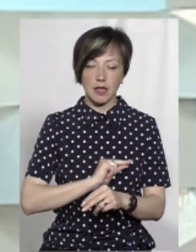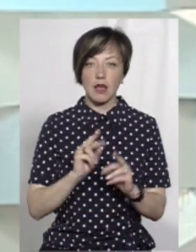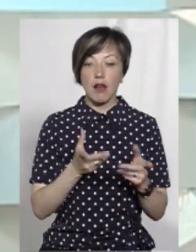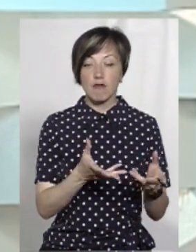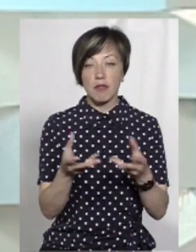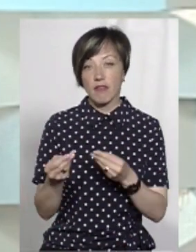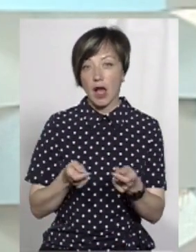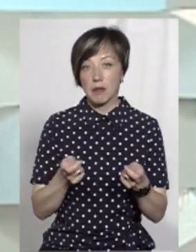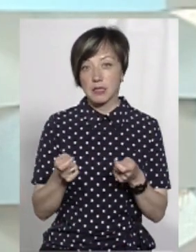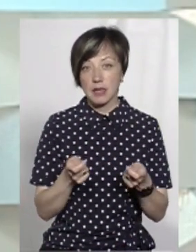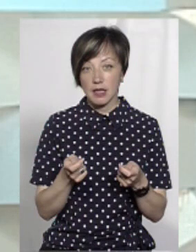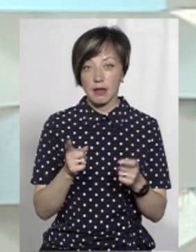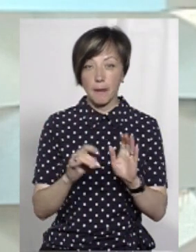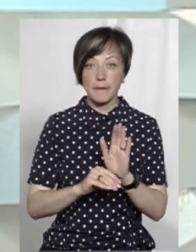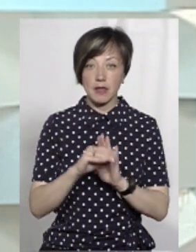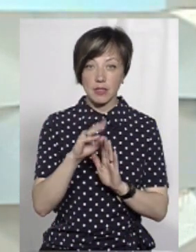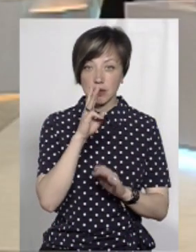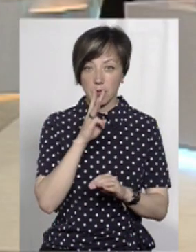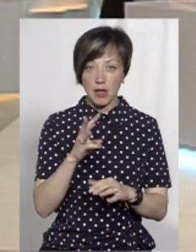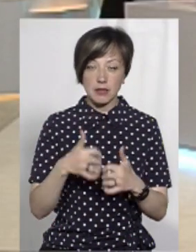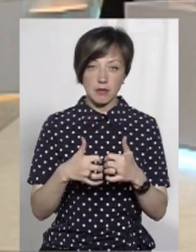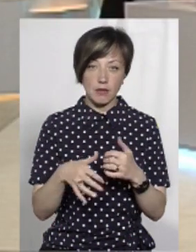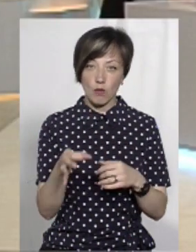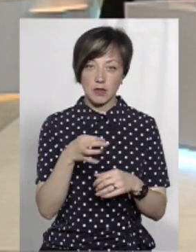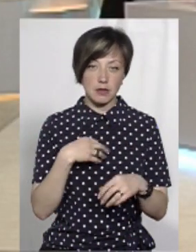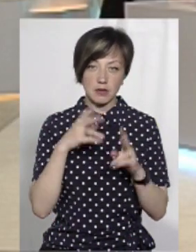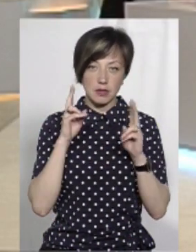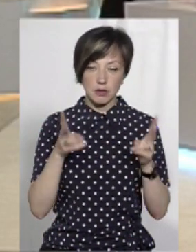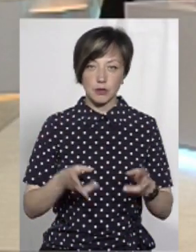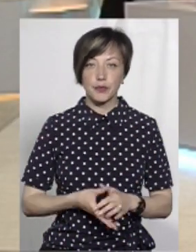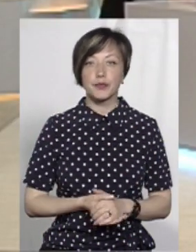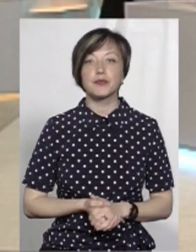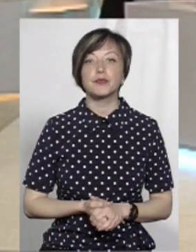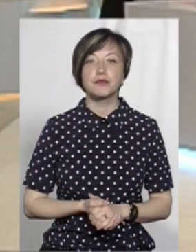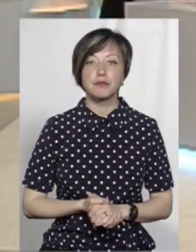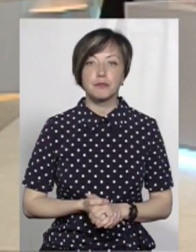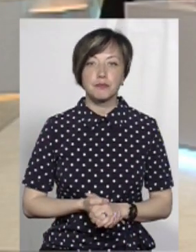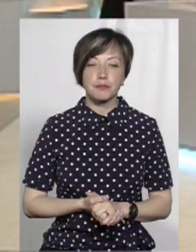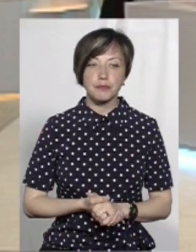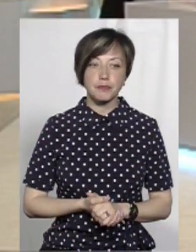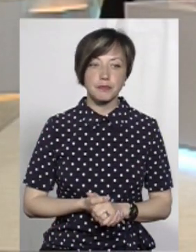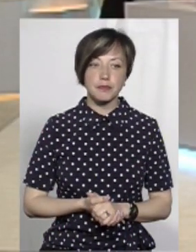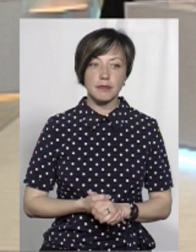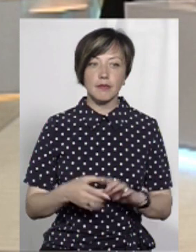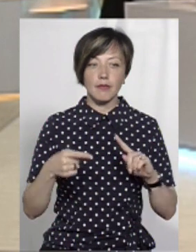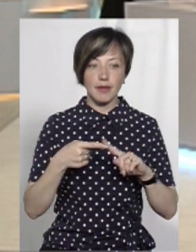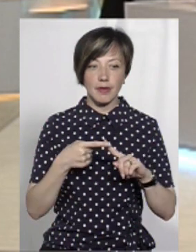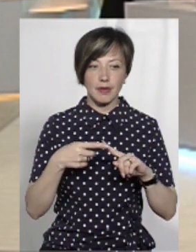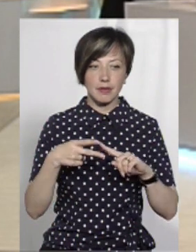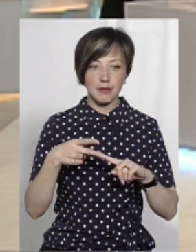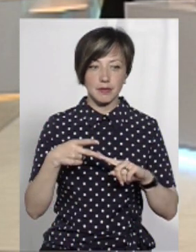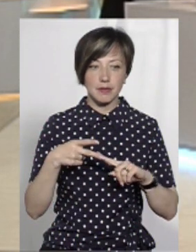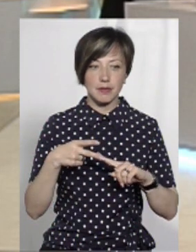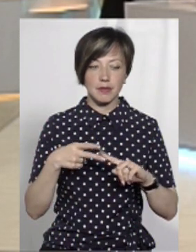як впливає тут адміністрація на підвищення середньої заробітної плати в області, я не знаю. Перше чи друге?